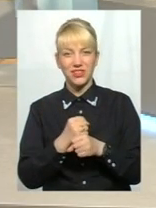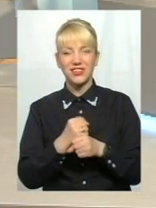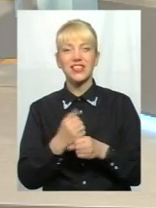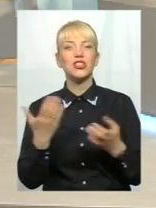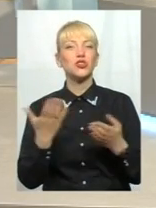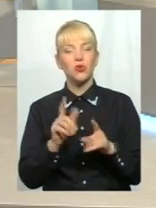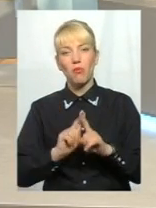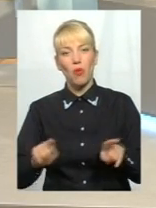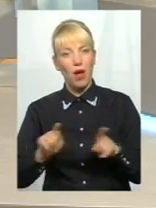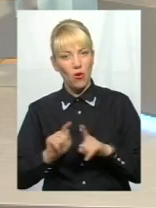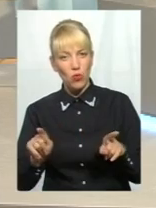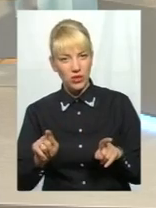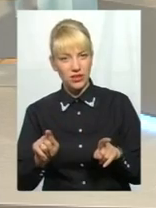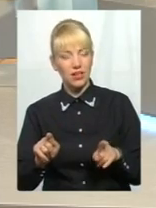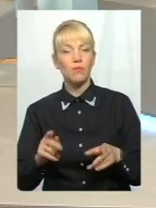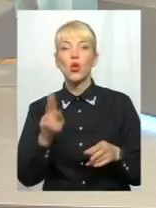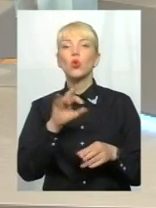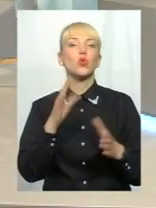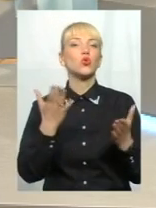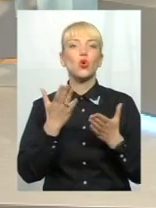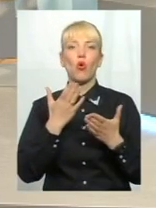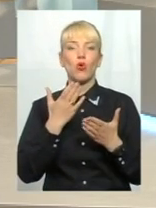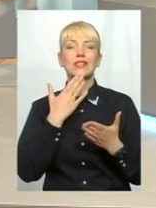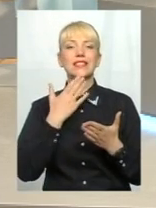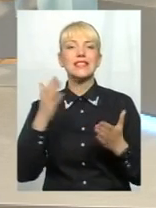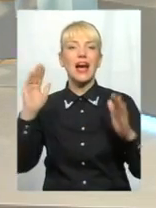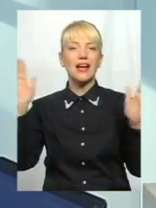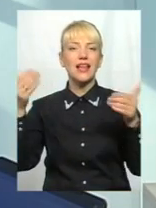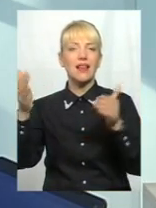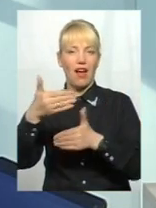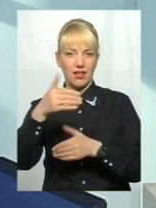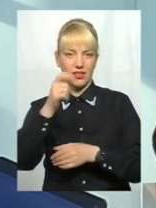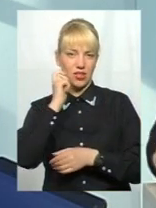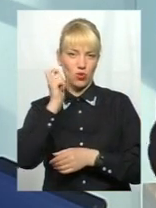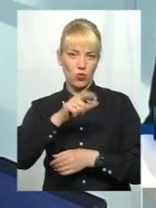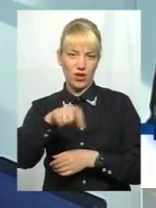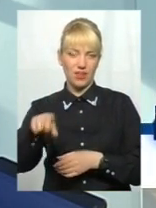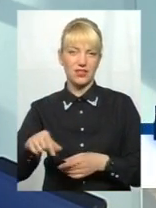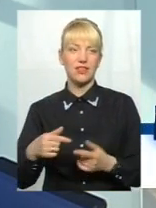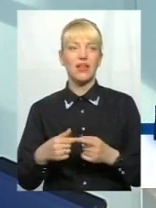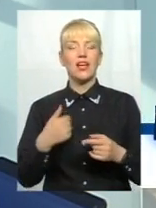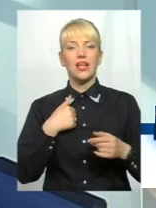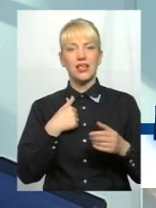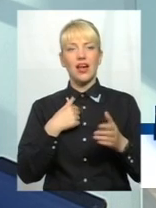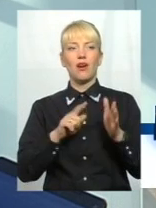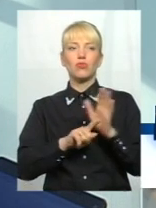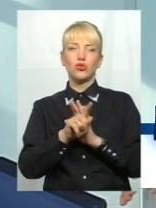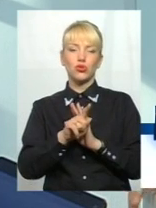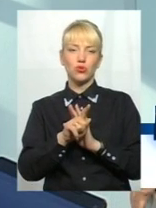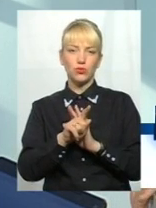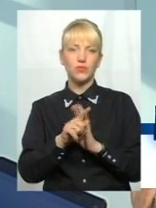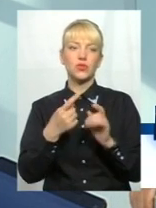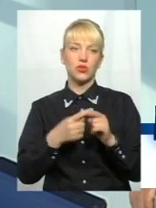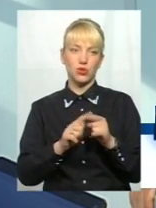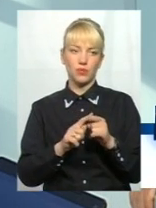пропагуєте? До чого закликаєте українців? Я можу почну зараз, щоб перехід з першої частини до другої.